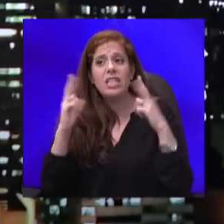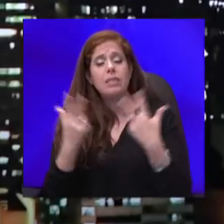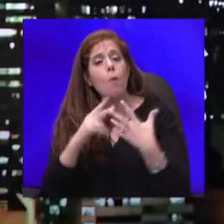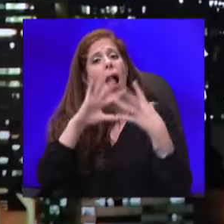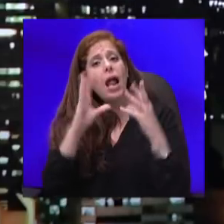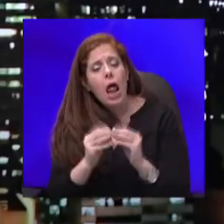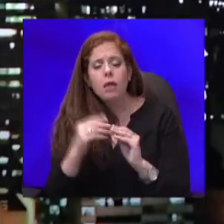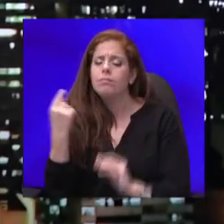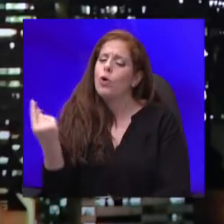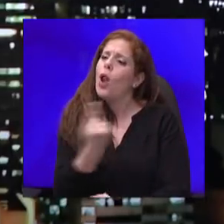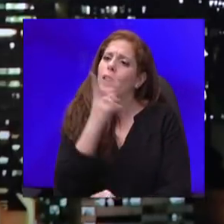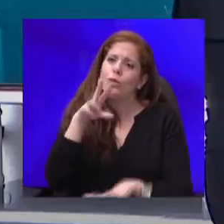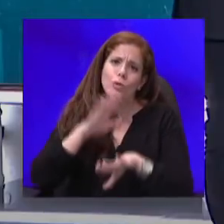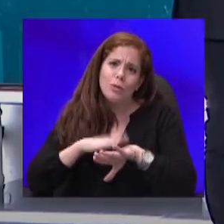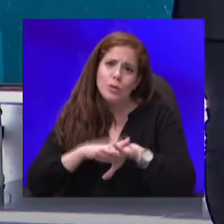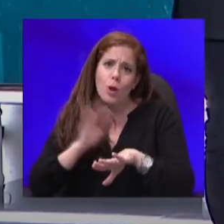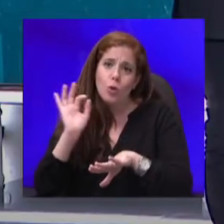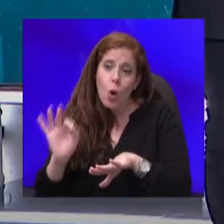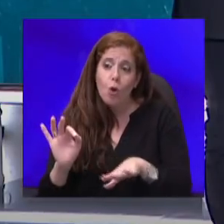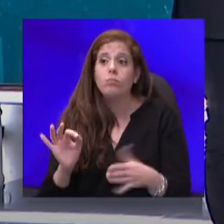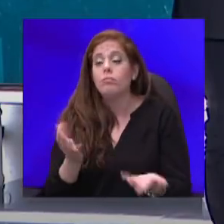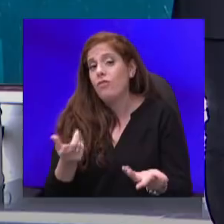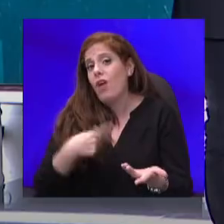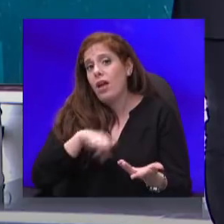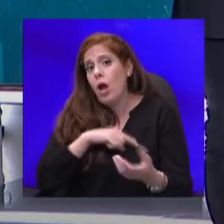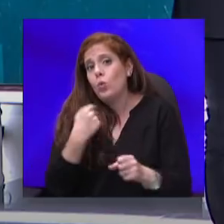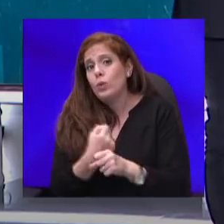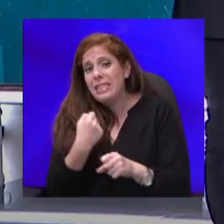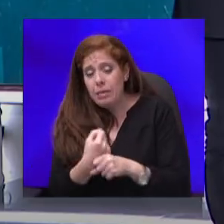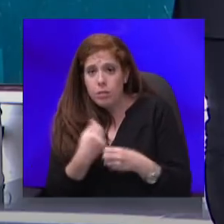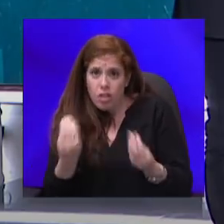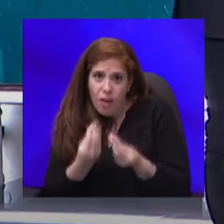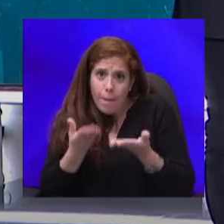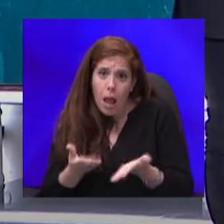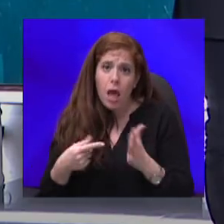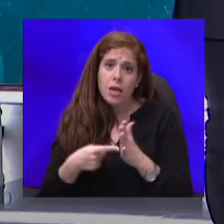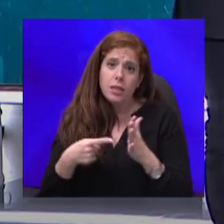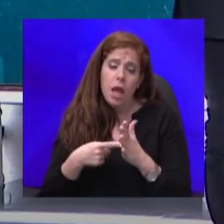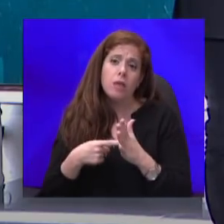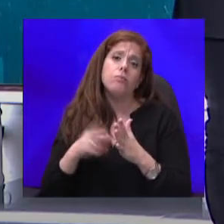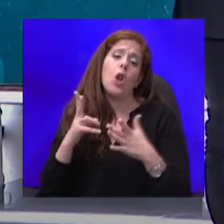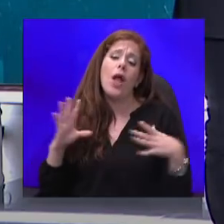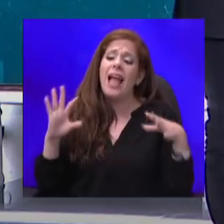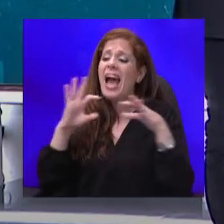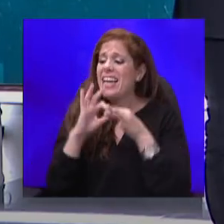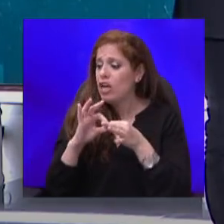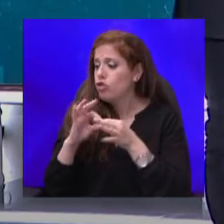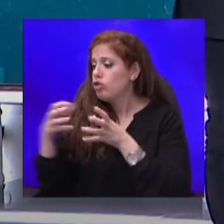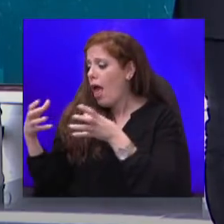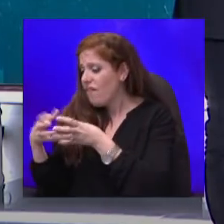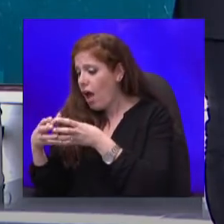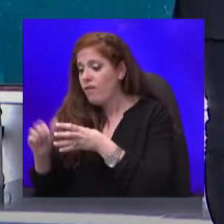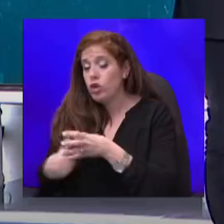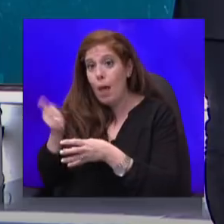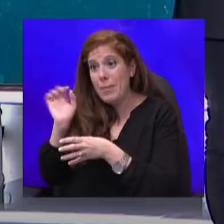שלו, ואנחנו עושים את הדברים כדי להיות צינור הקשר של החברה ושל המנהלים שלה, וגם הם